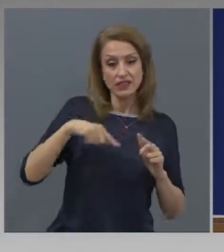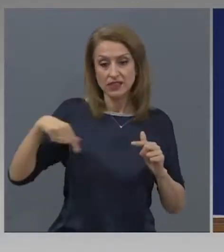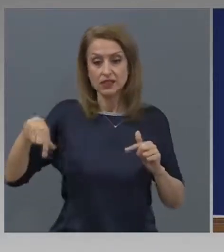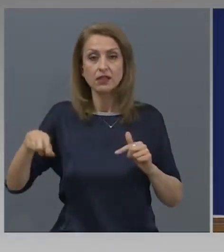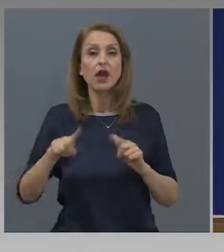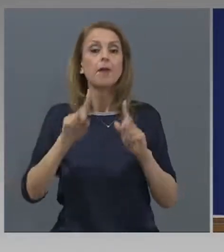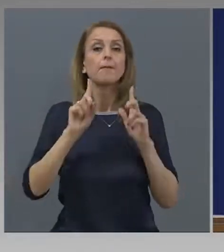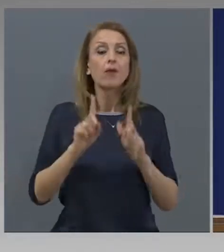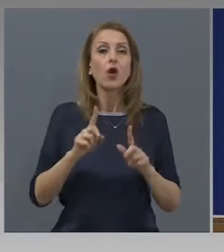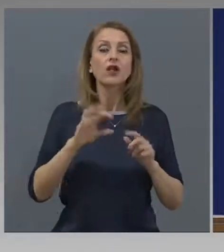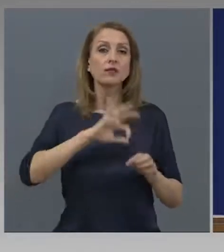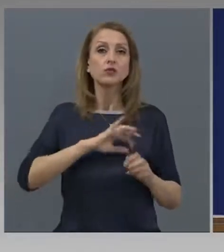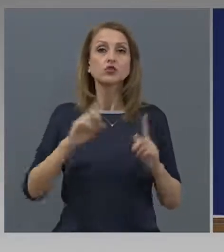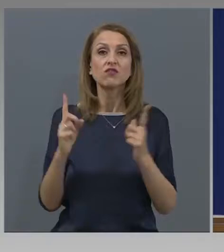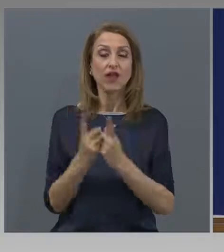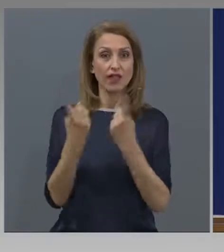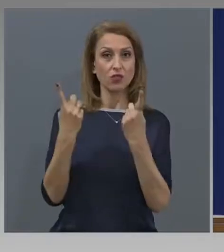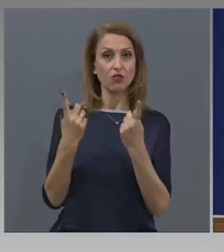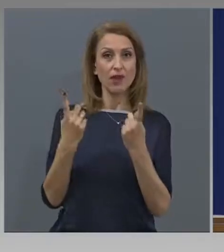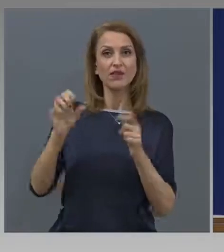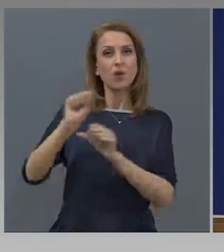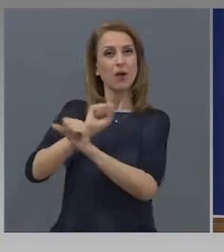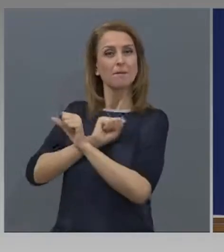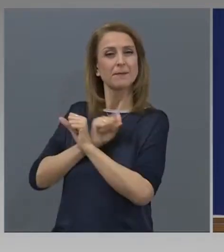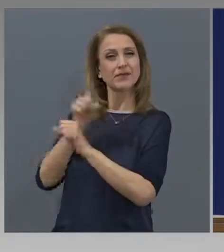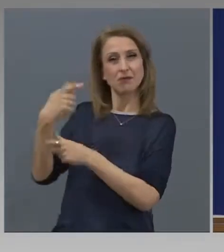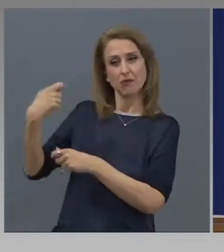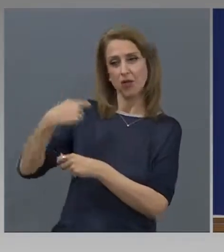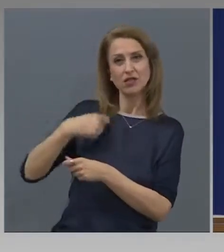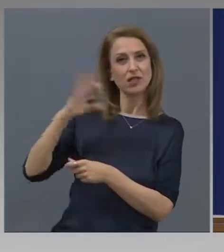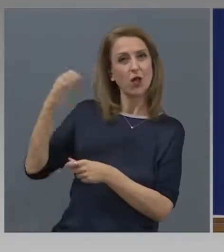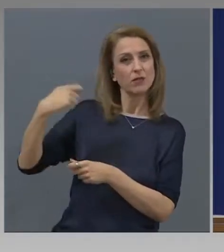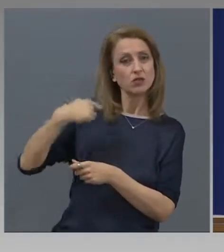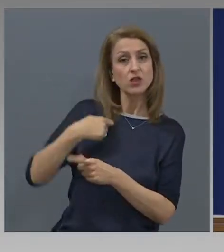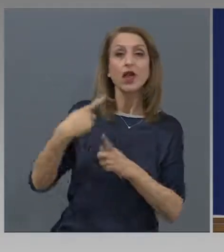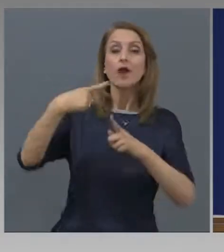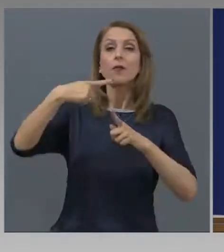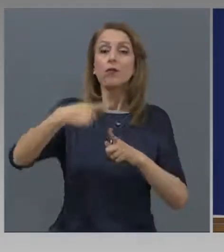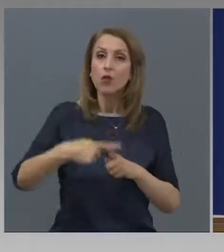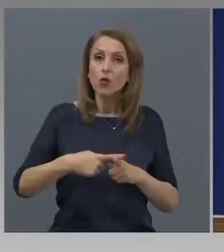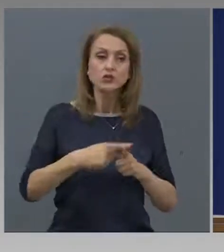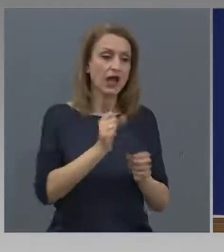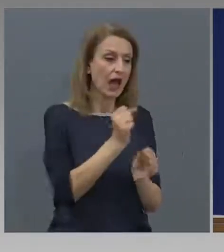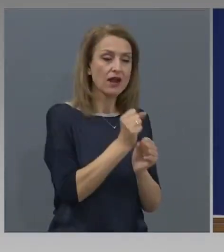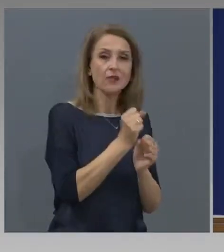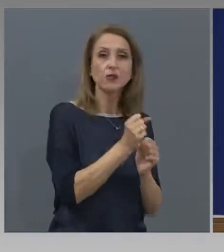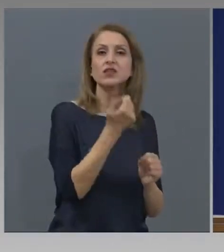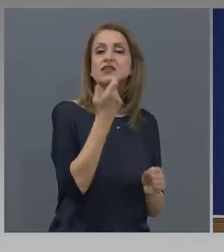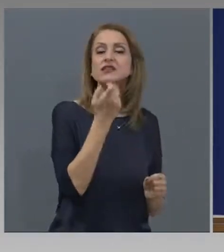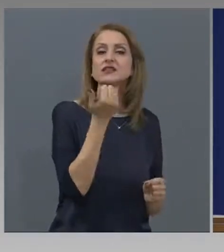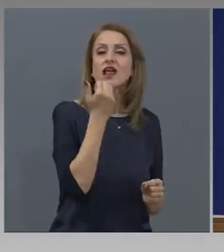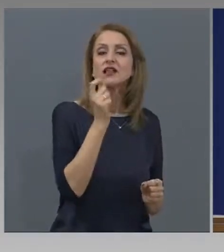могат да получават едновременно както своите обещетения, така и да получат възнаграждения за труда си в селското ступанство.